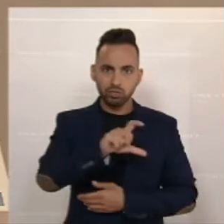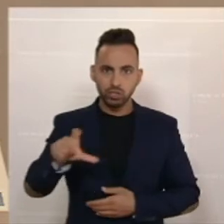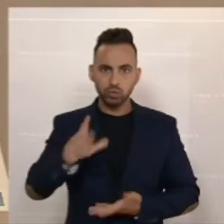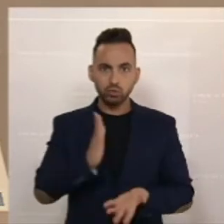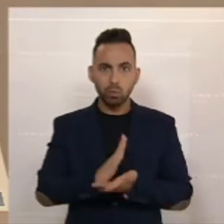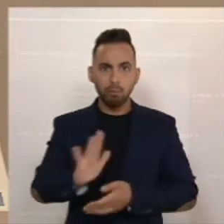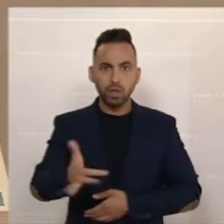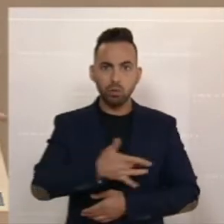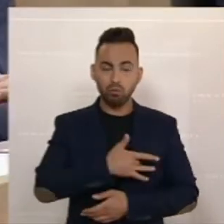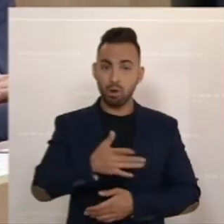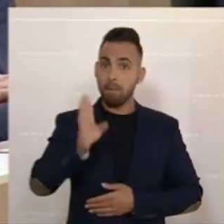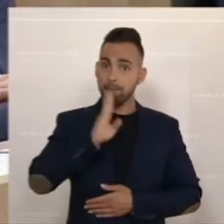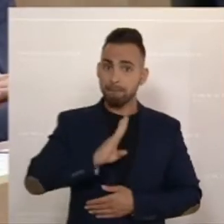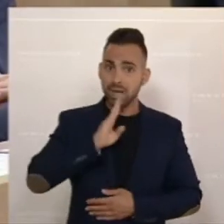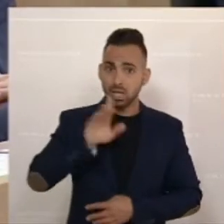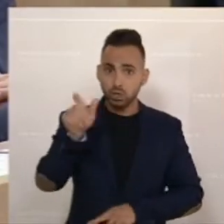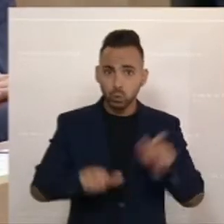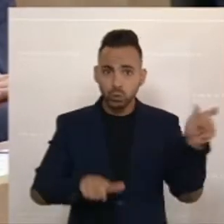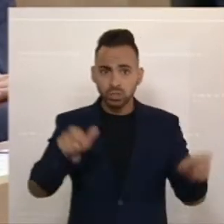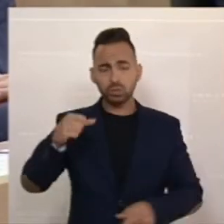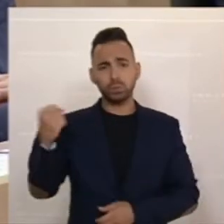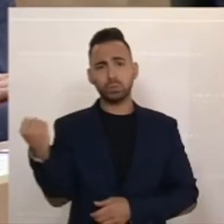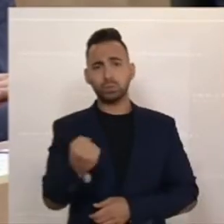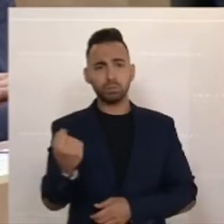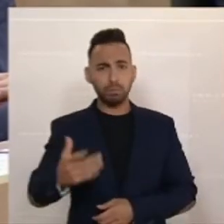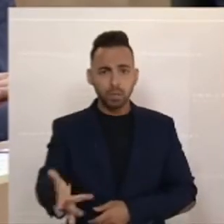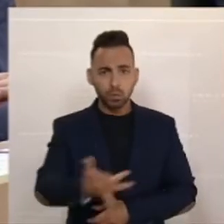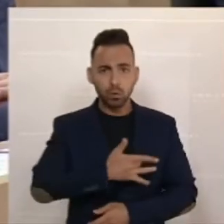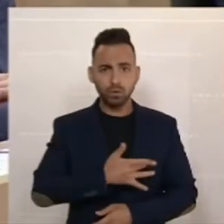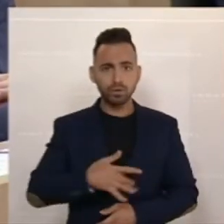trifft die Pensionistinnen und Pensionisten des Landes.